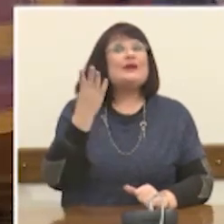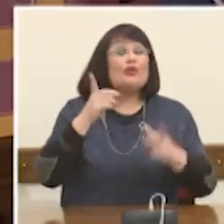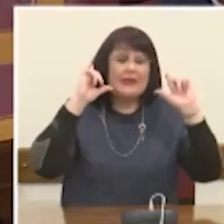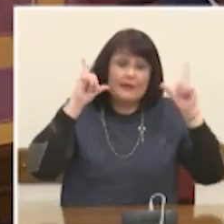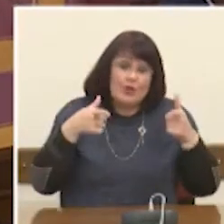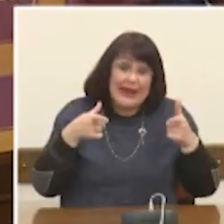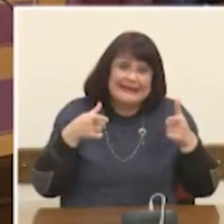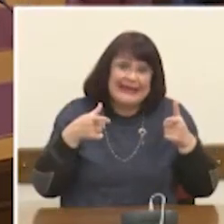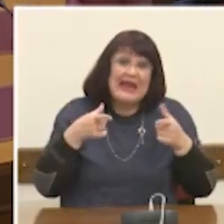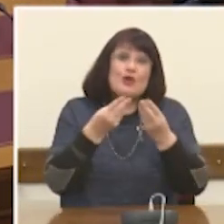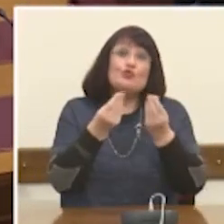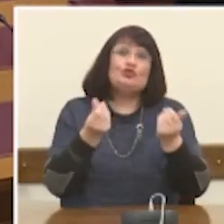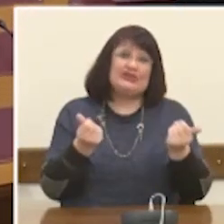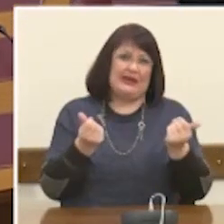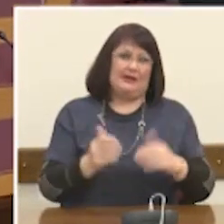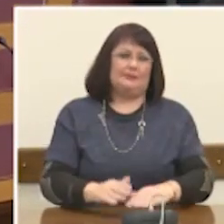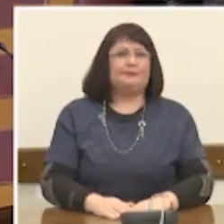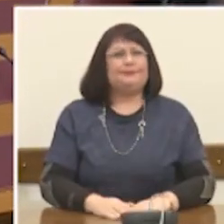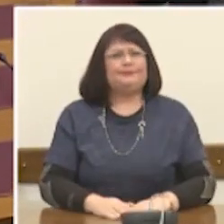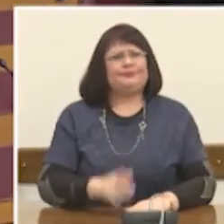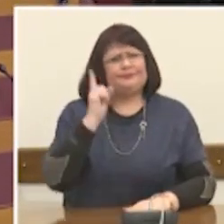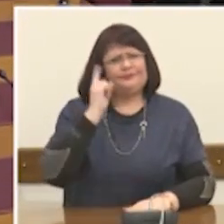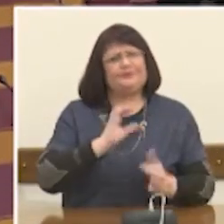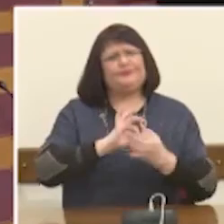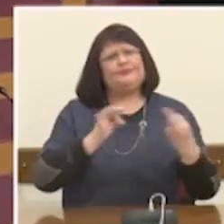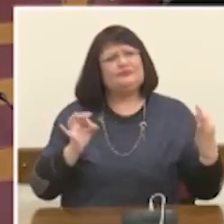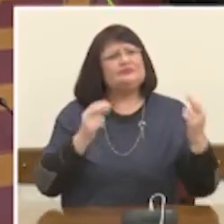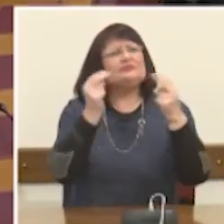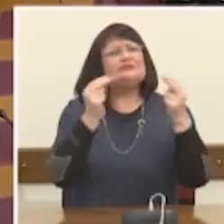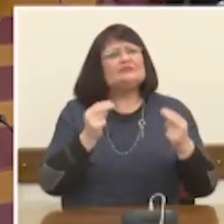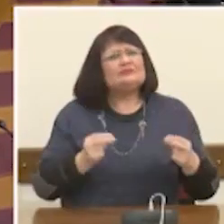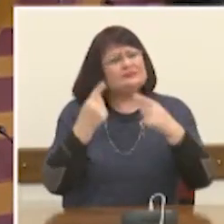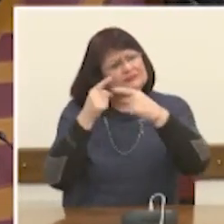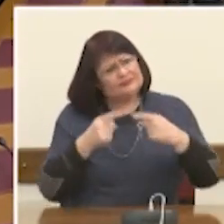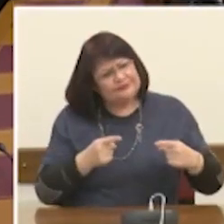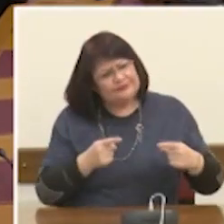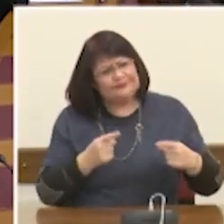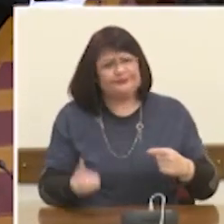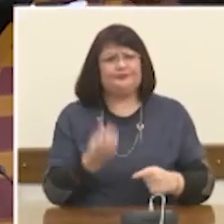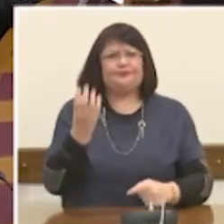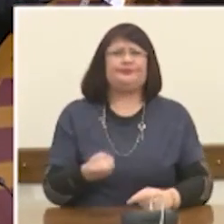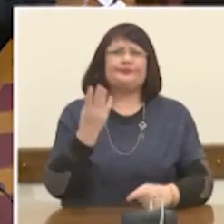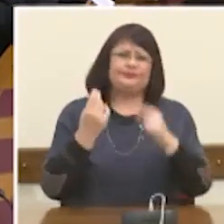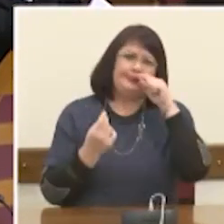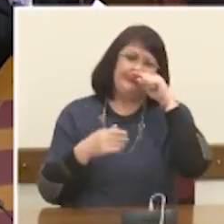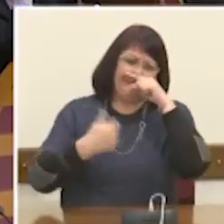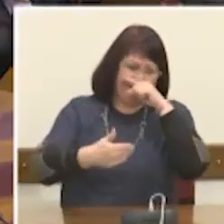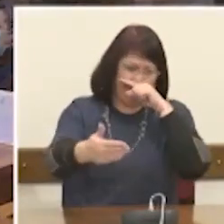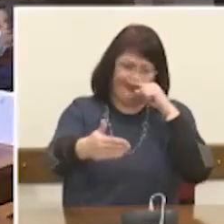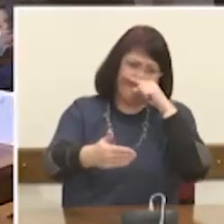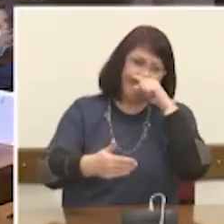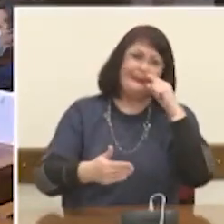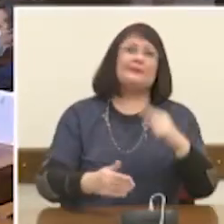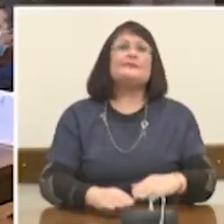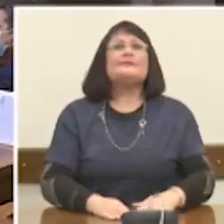Τεχνητή νοημοσύνη, ανάλυση μεγάλων δεδομένων, τα υπερσύγχρονα δίκτυα της επόμενης γενιάς, οι